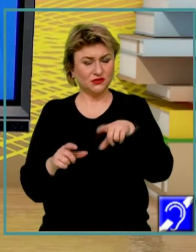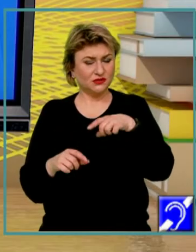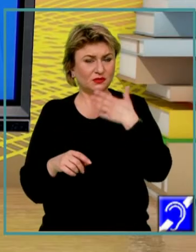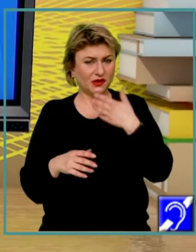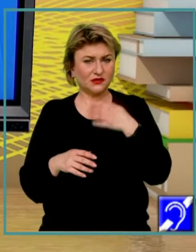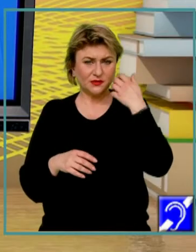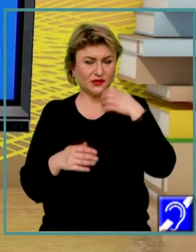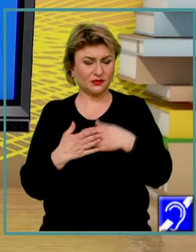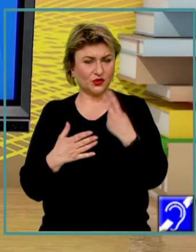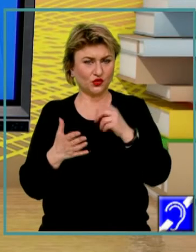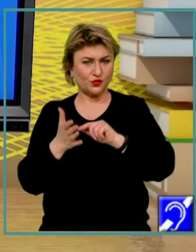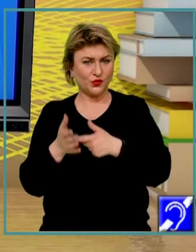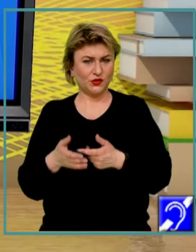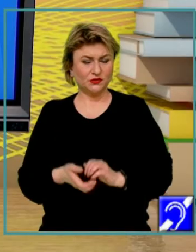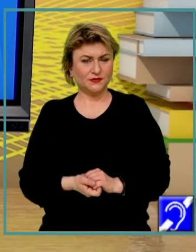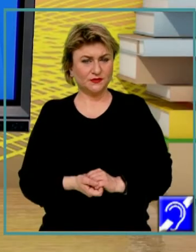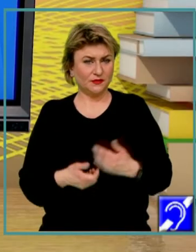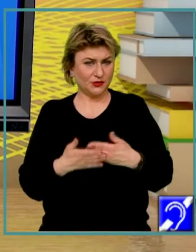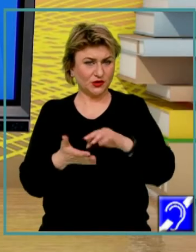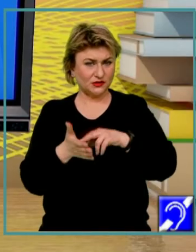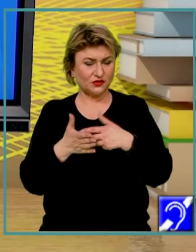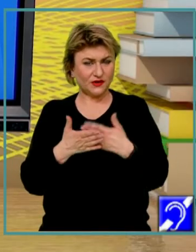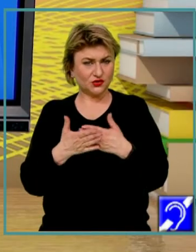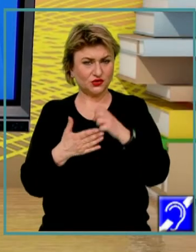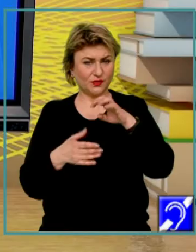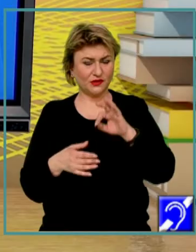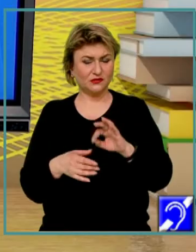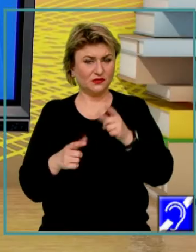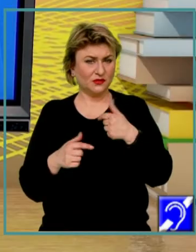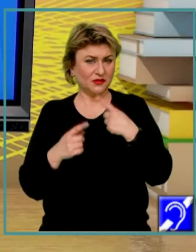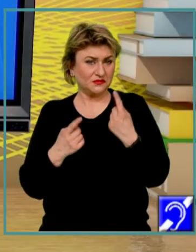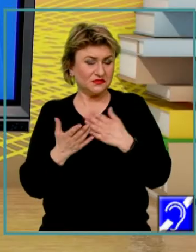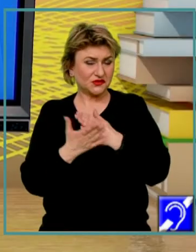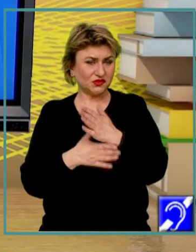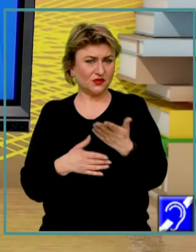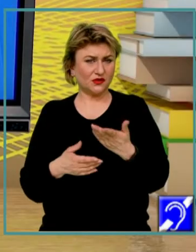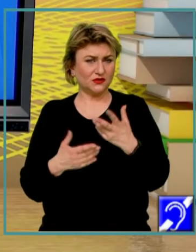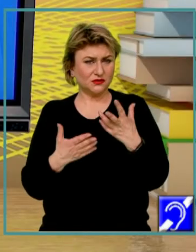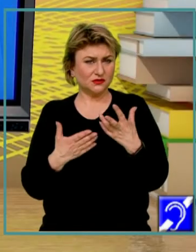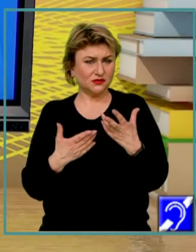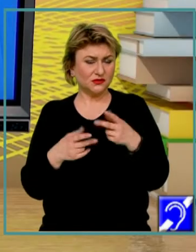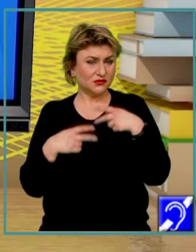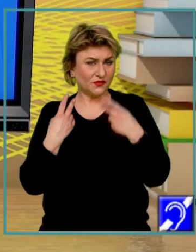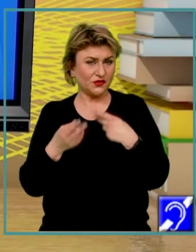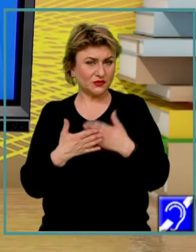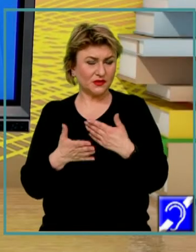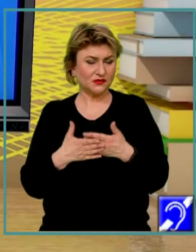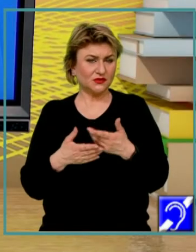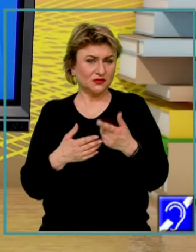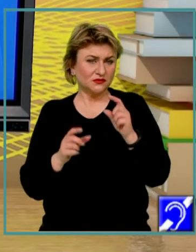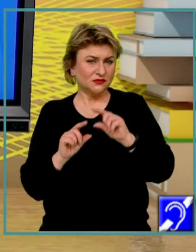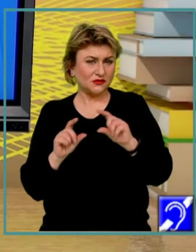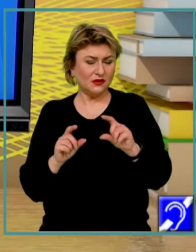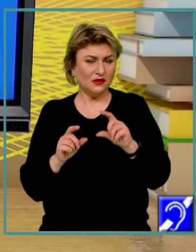puncte. Pentru a rezolva acest subiect, trebuie întotdeauna să folosim această structură